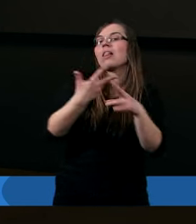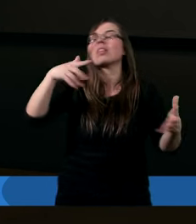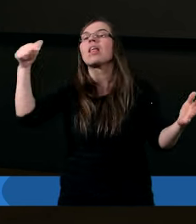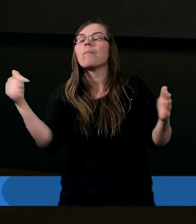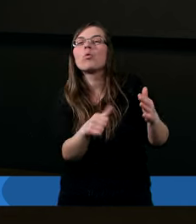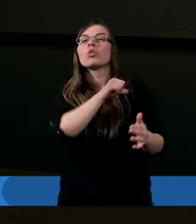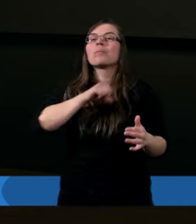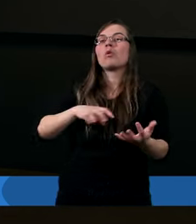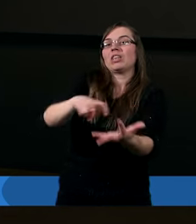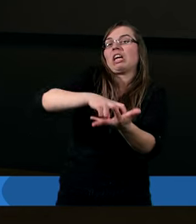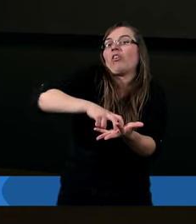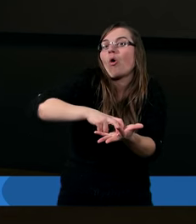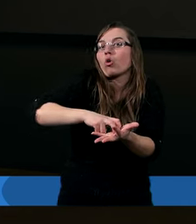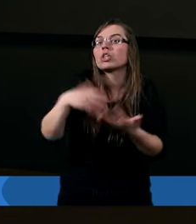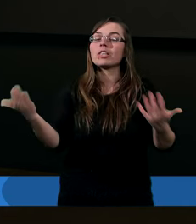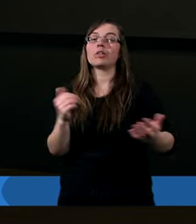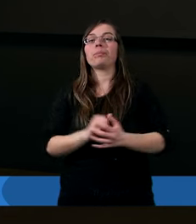nie musimy się trwożyć,